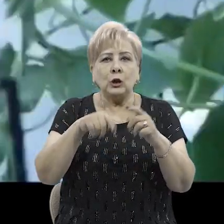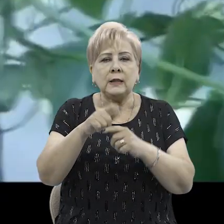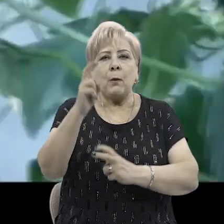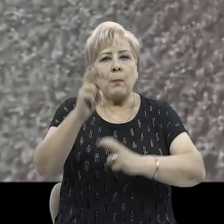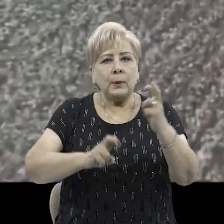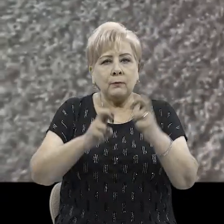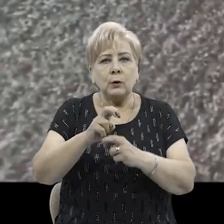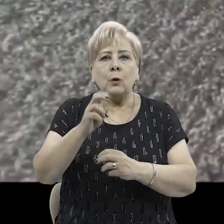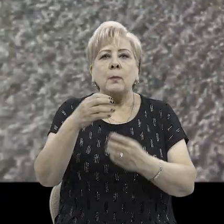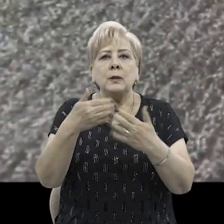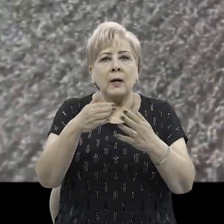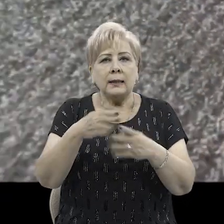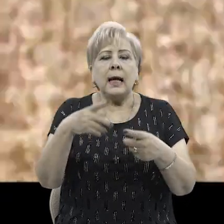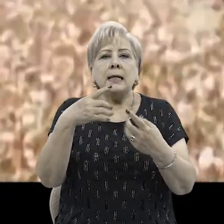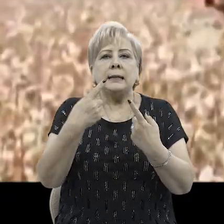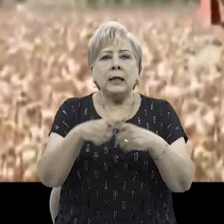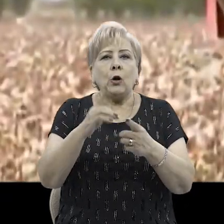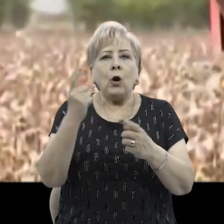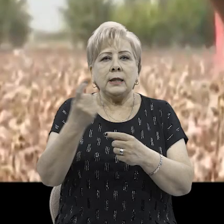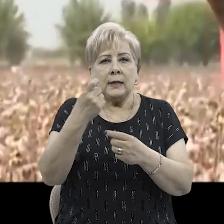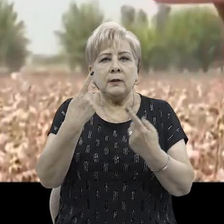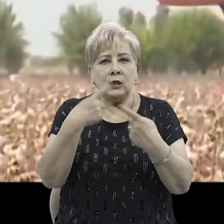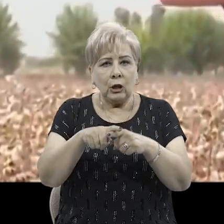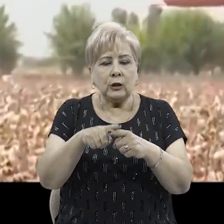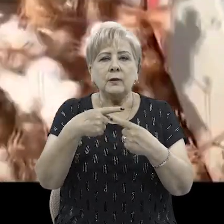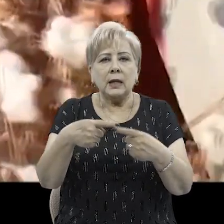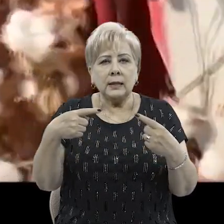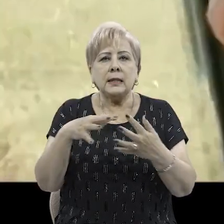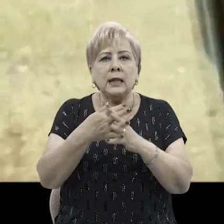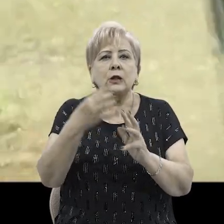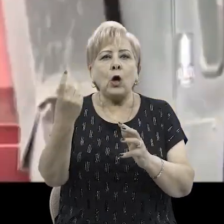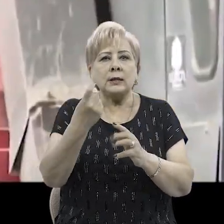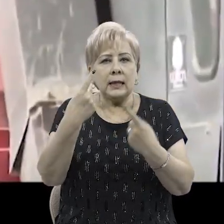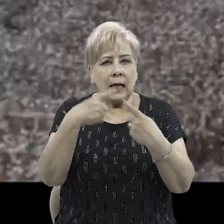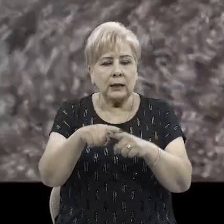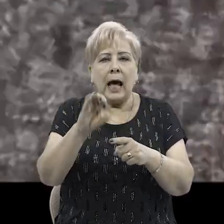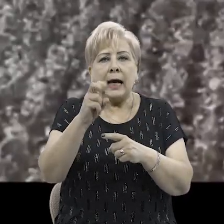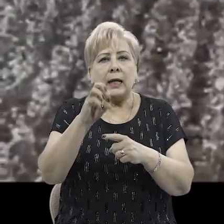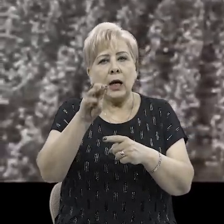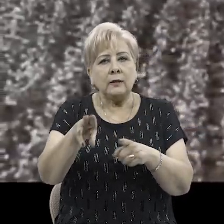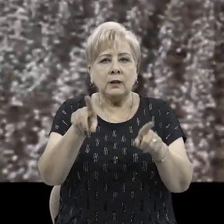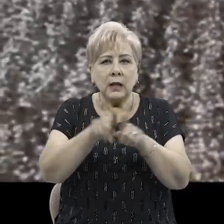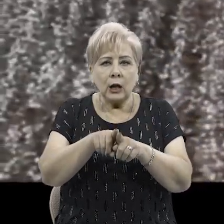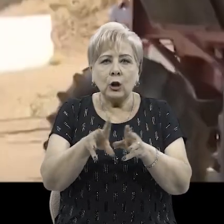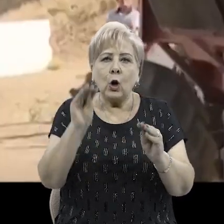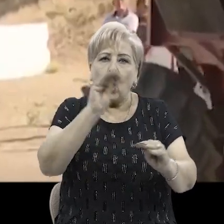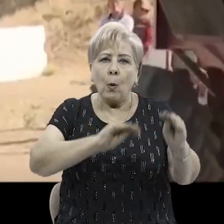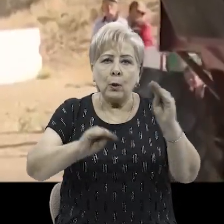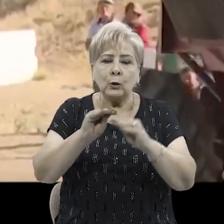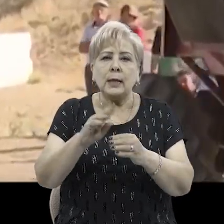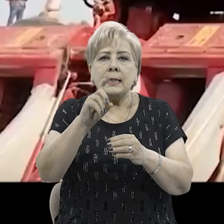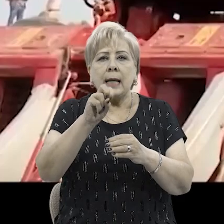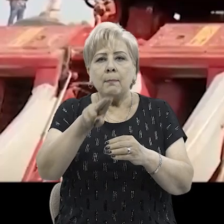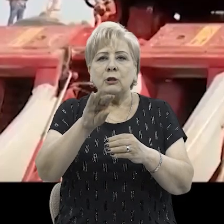предприятия по производству сельскохозяйственной техники. Все виды сельскохозяйственной техники и агрегатов, а также их комплектующие и